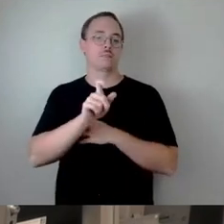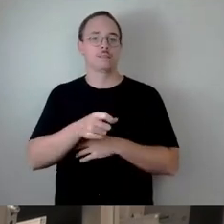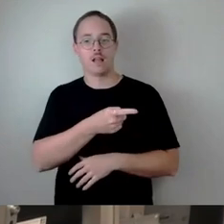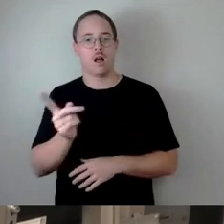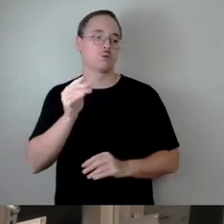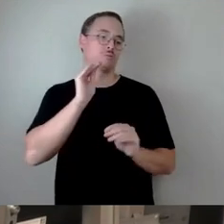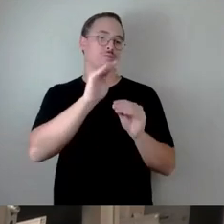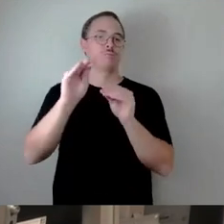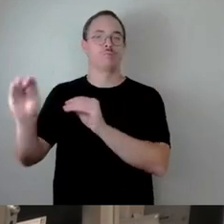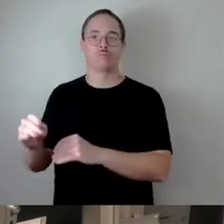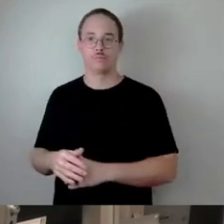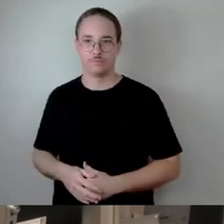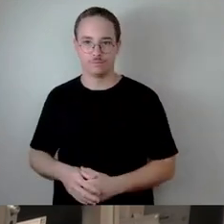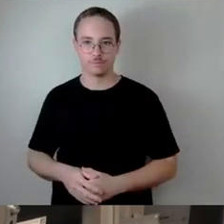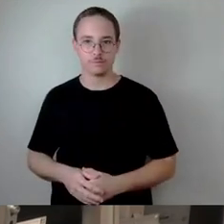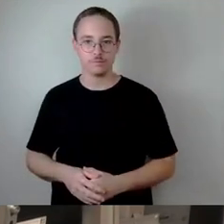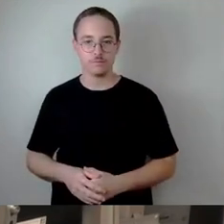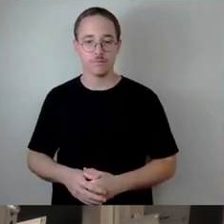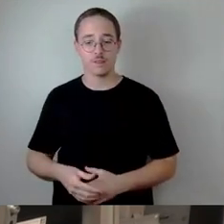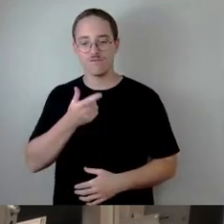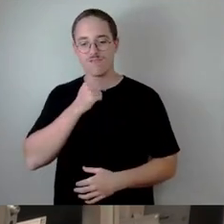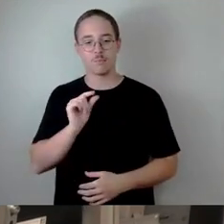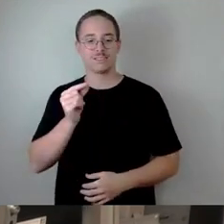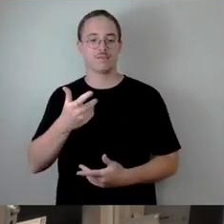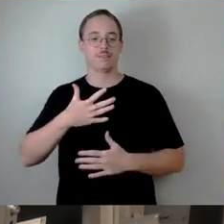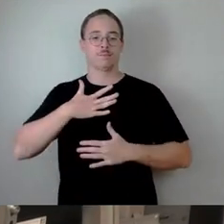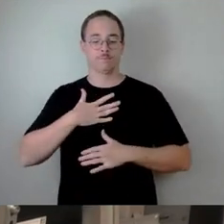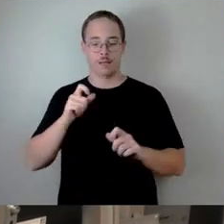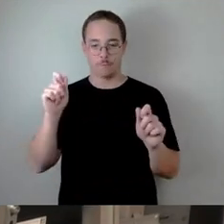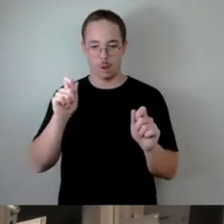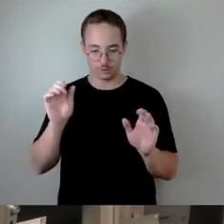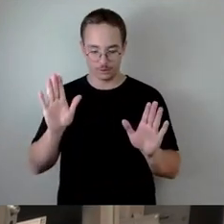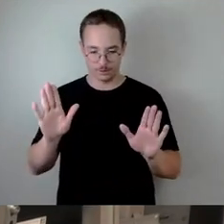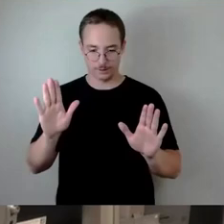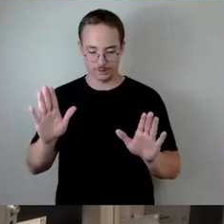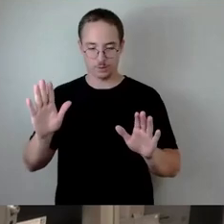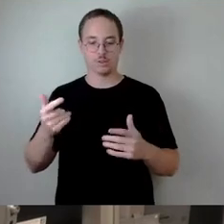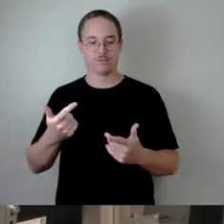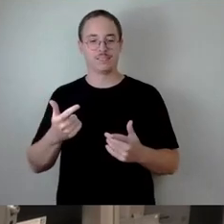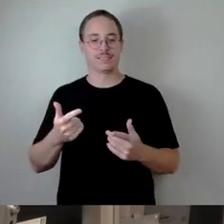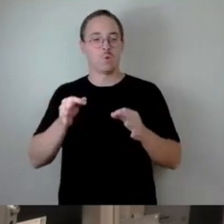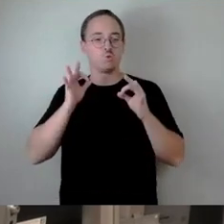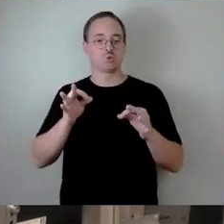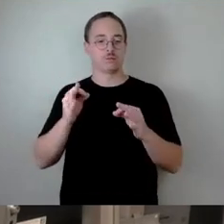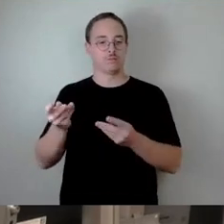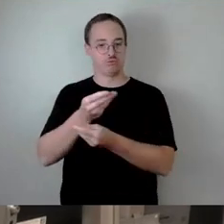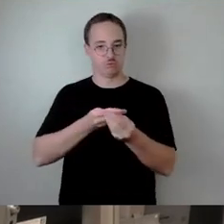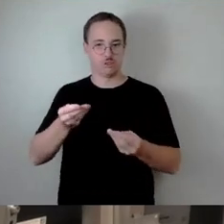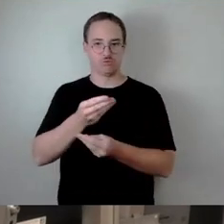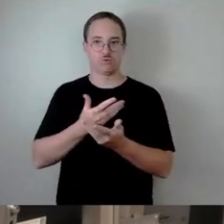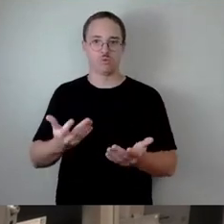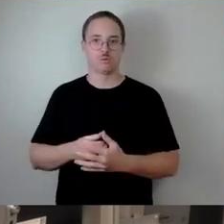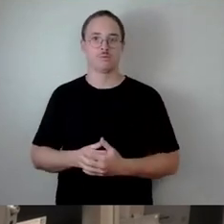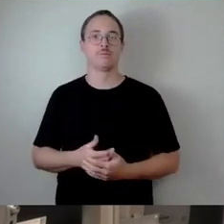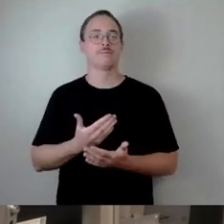Atempause auch hinzubekommen und das Ganze wirklich sinnvoll auch zu besprechen. Weil da hat der Herr Oberbürgermeister tatsächlich